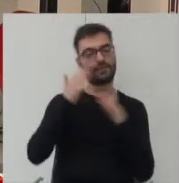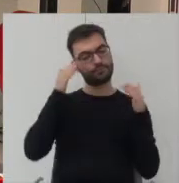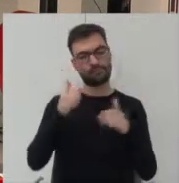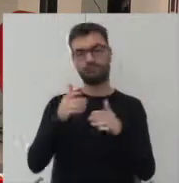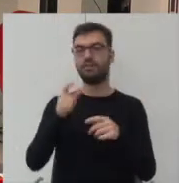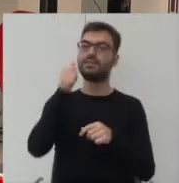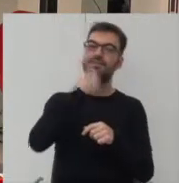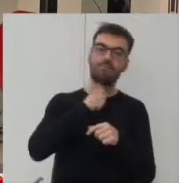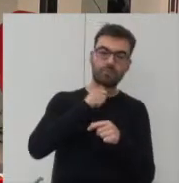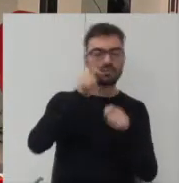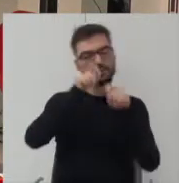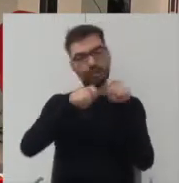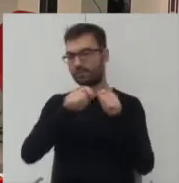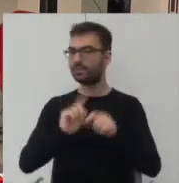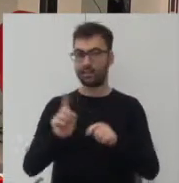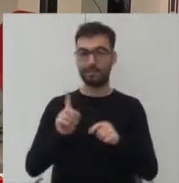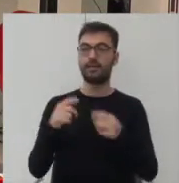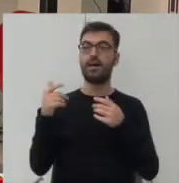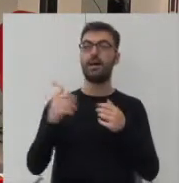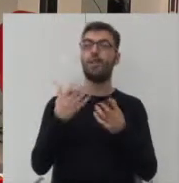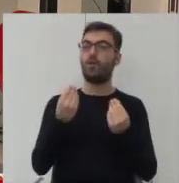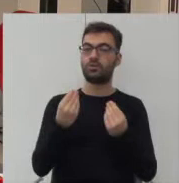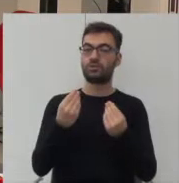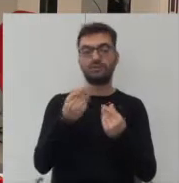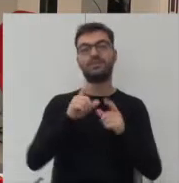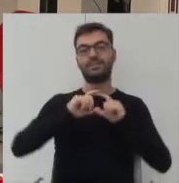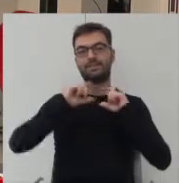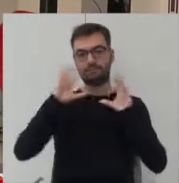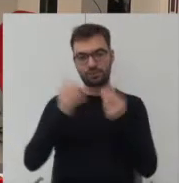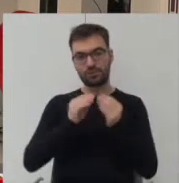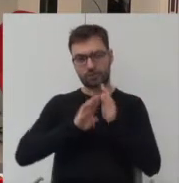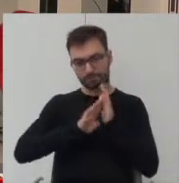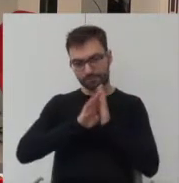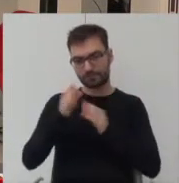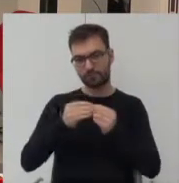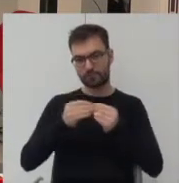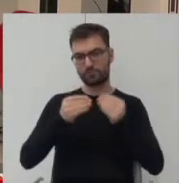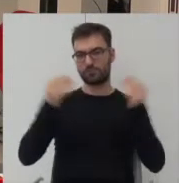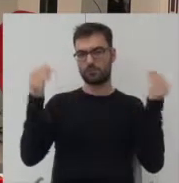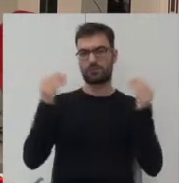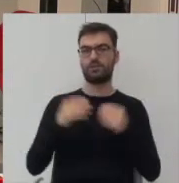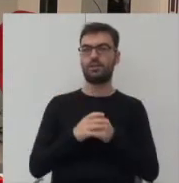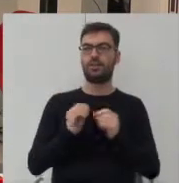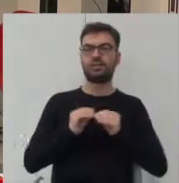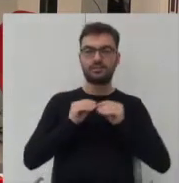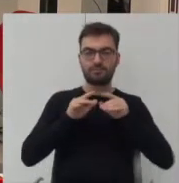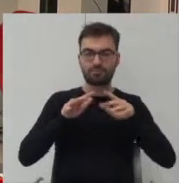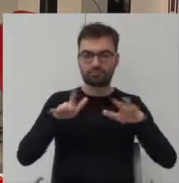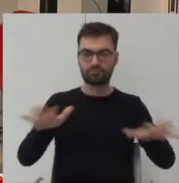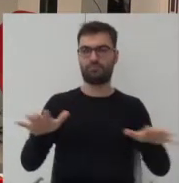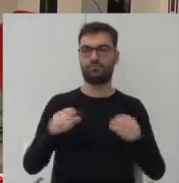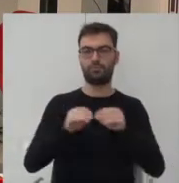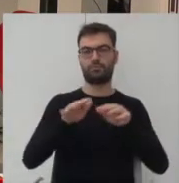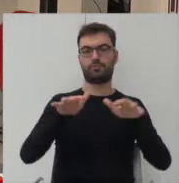coś przetestować, ale służą temu, żeby rozwijać całą myśl do przodu i tak naprawdę przekładać je, skalować je na coraz